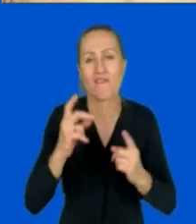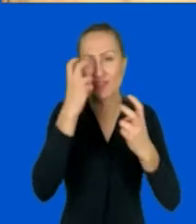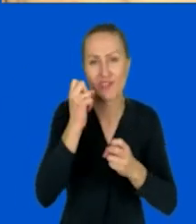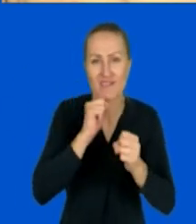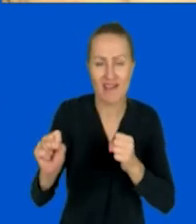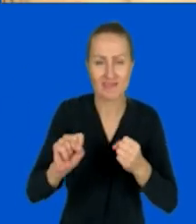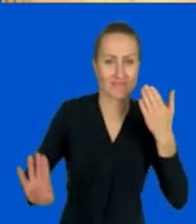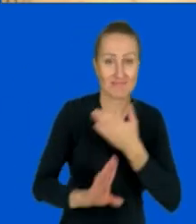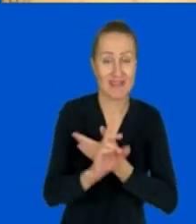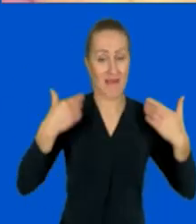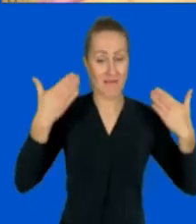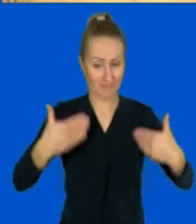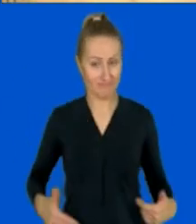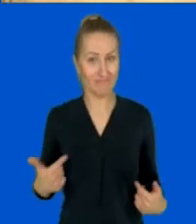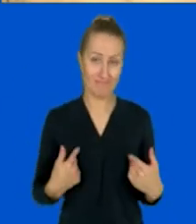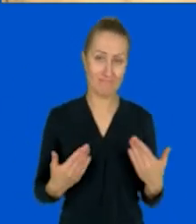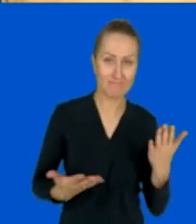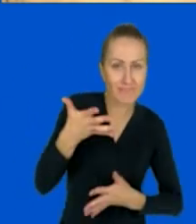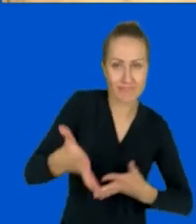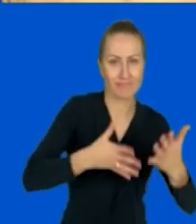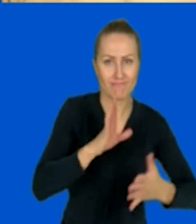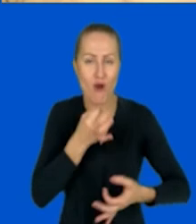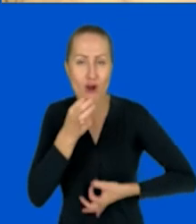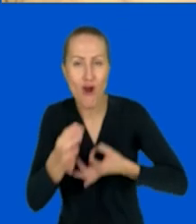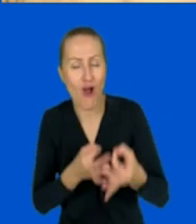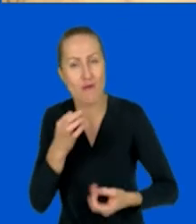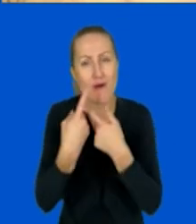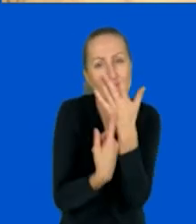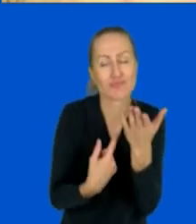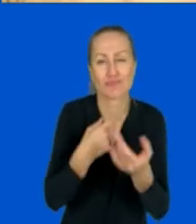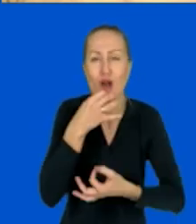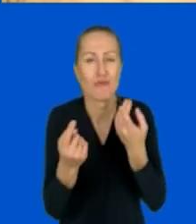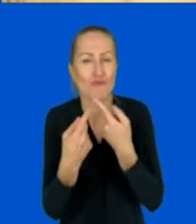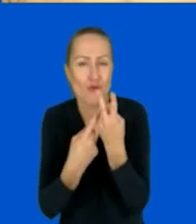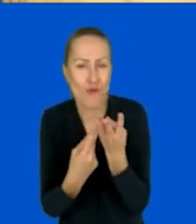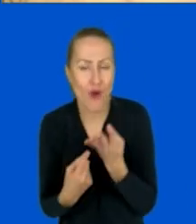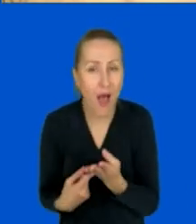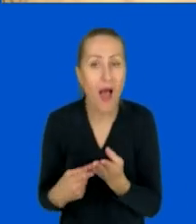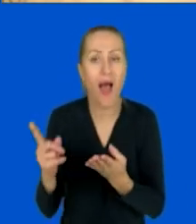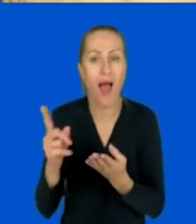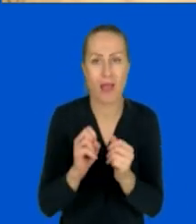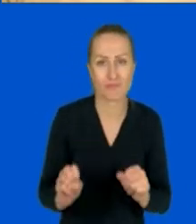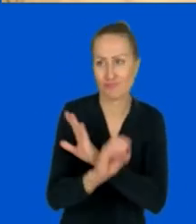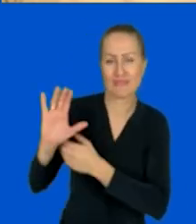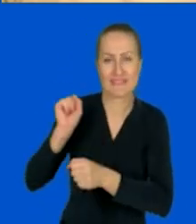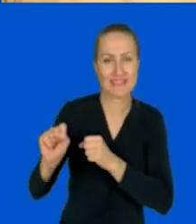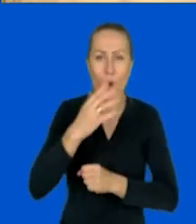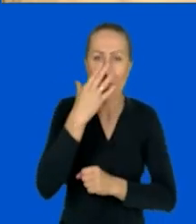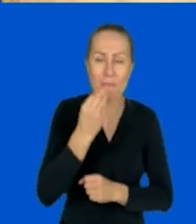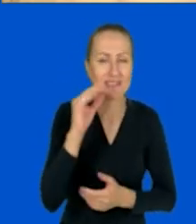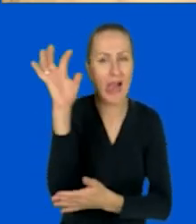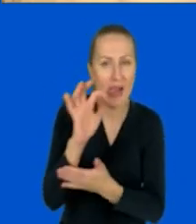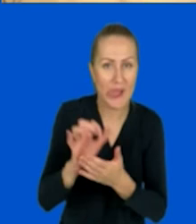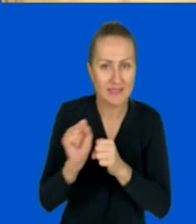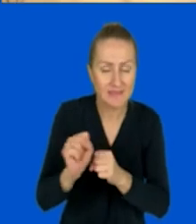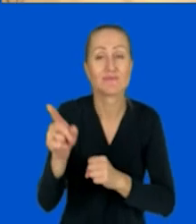opowiadamy tak jak ja teraz, a na ekranie pojawiają się obrazki, pojawia się tekst i dla